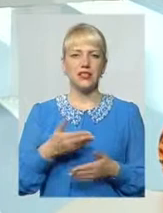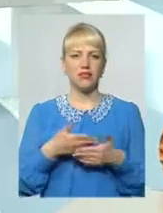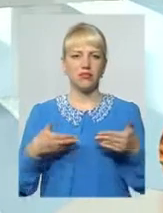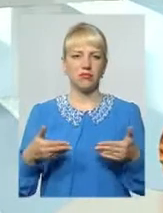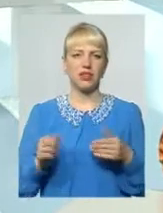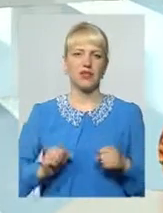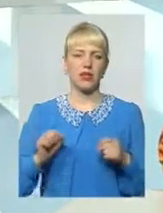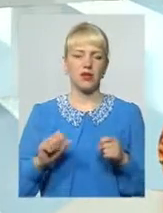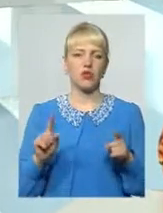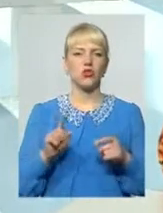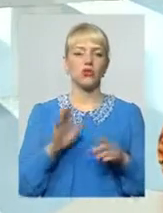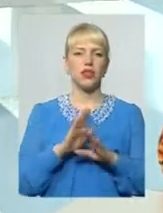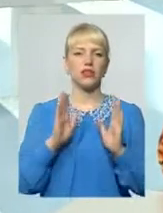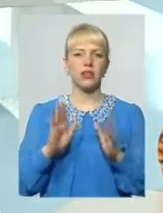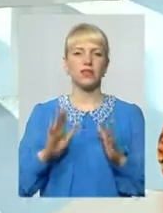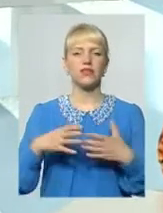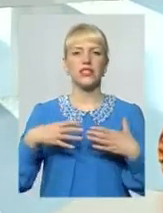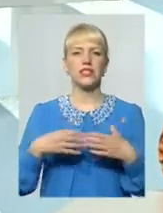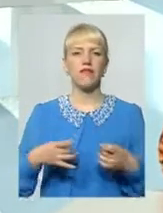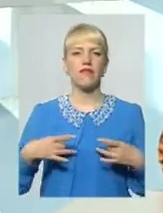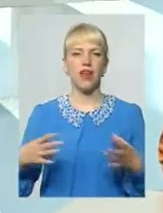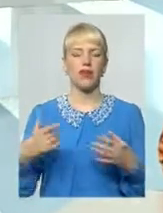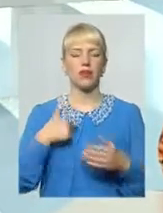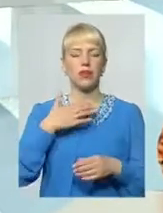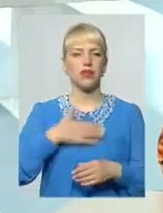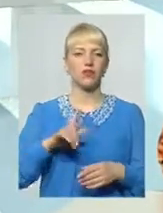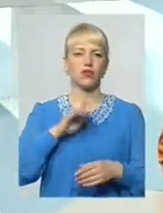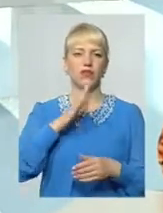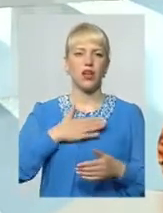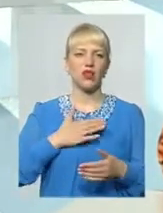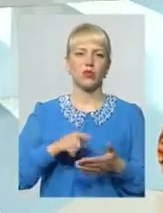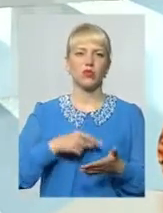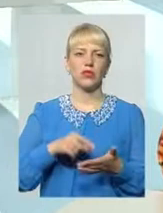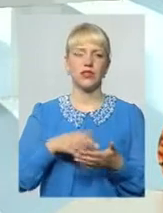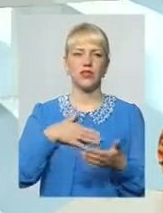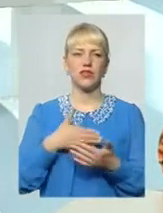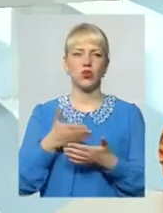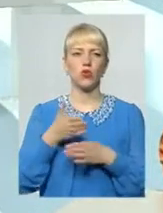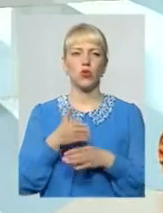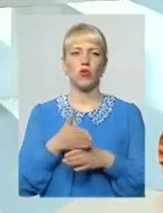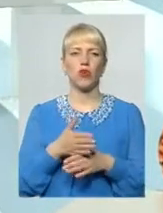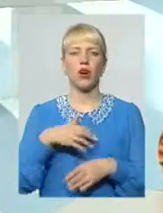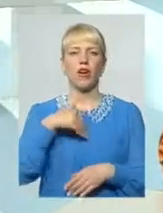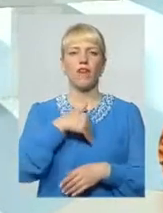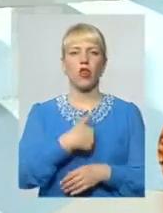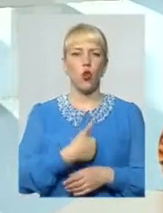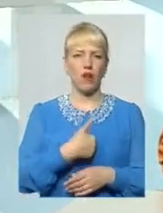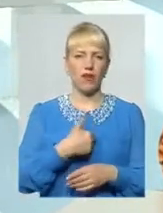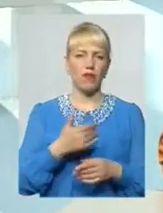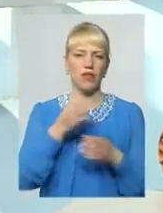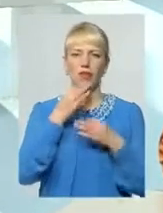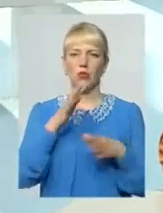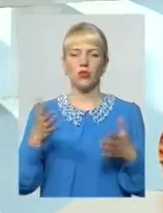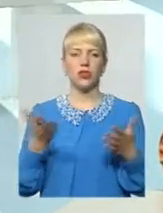не тільки в свято Бо дуже приємно, що в нашому місті активізується допомога іменно вдовам на будь-які